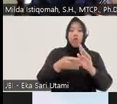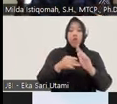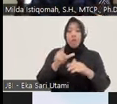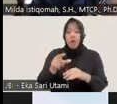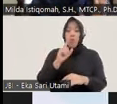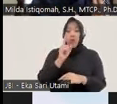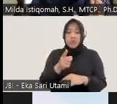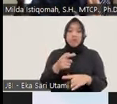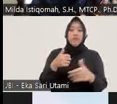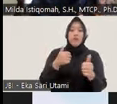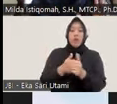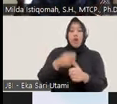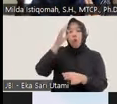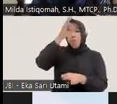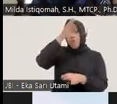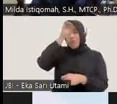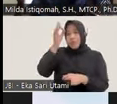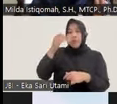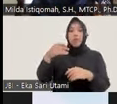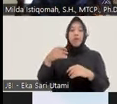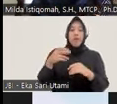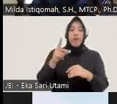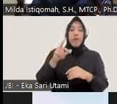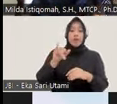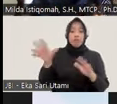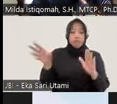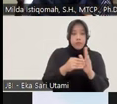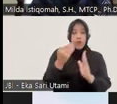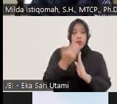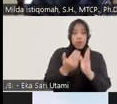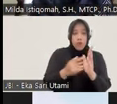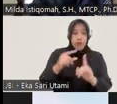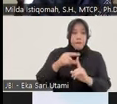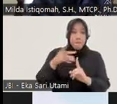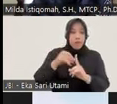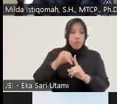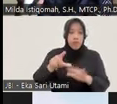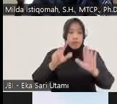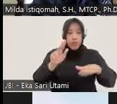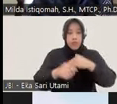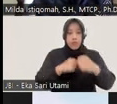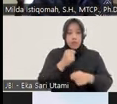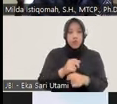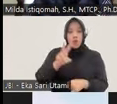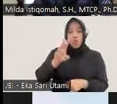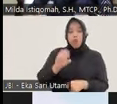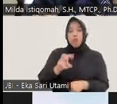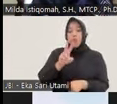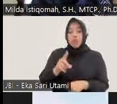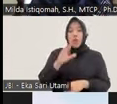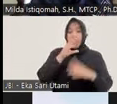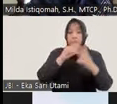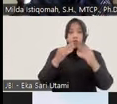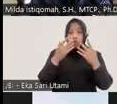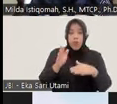kepolisian dalam penerapan RJ yang diatur dalam PERPOL 8 2021 ini tadi juga sudah dibahas ya bahwa harus ada